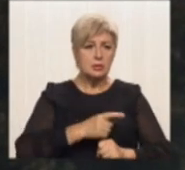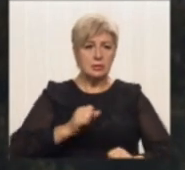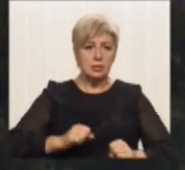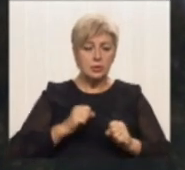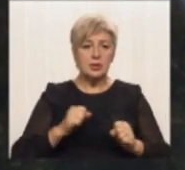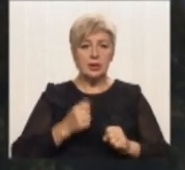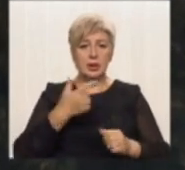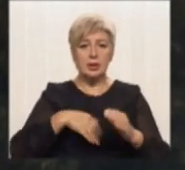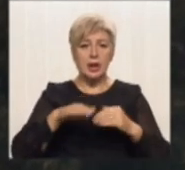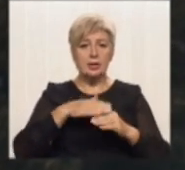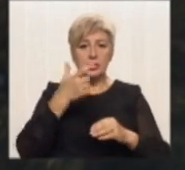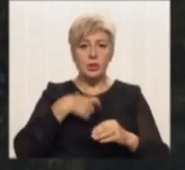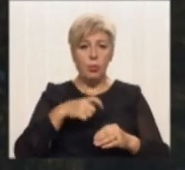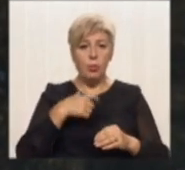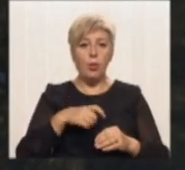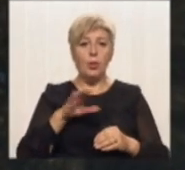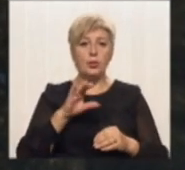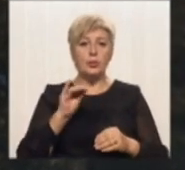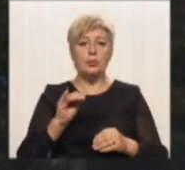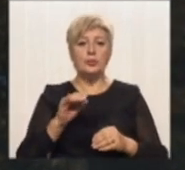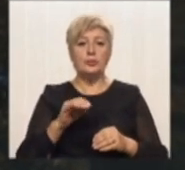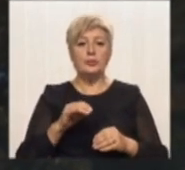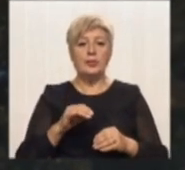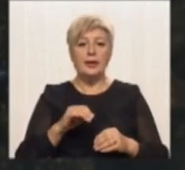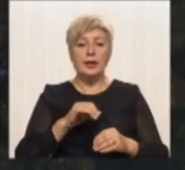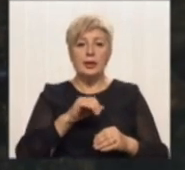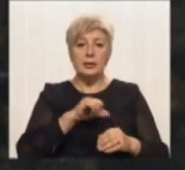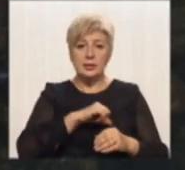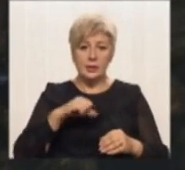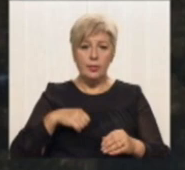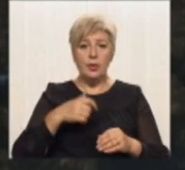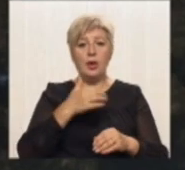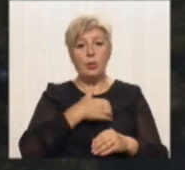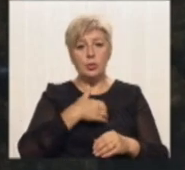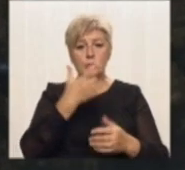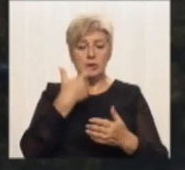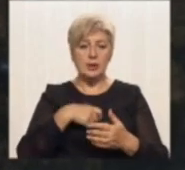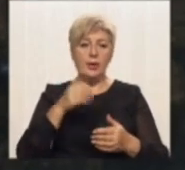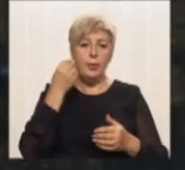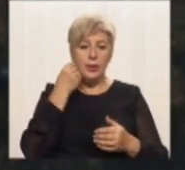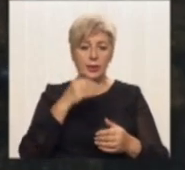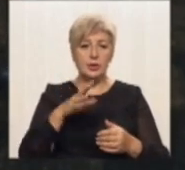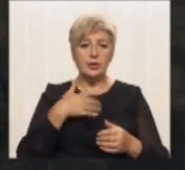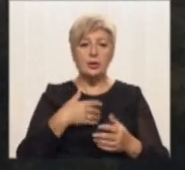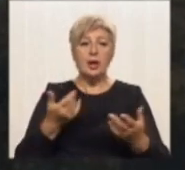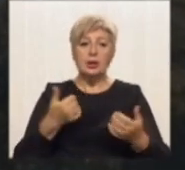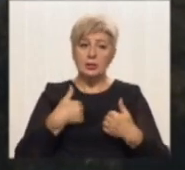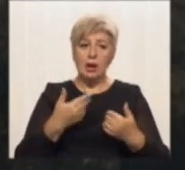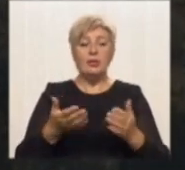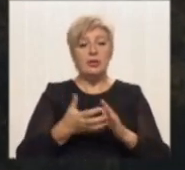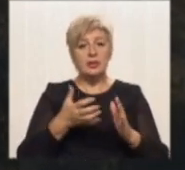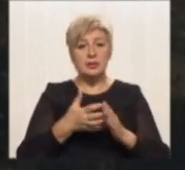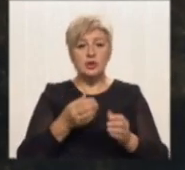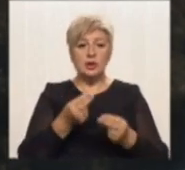Кожемякін проявляють інтерес до роботи тренерського складу і самі хочуть себе покращити. Нам досі не вистачає гравців в передній лінії. Нам не